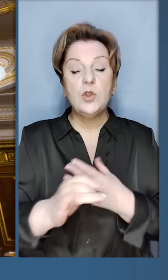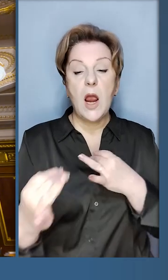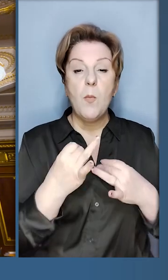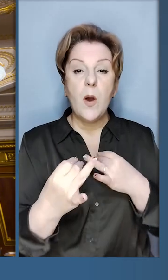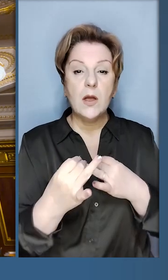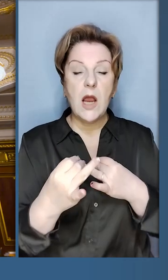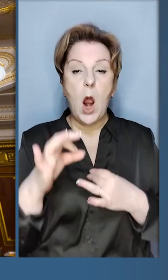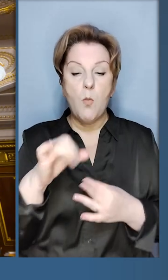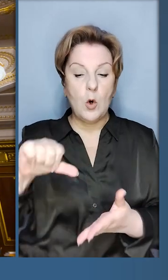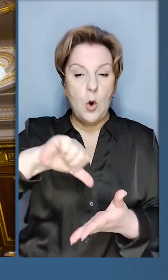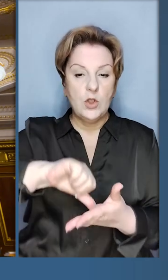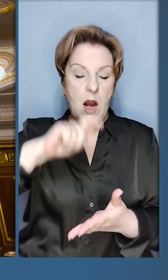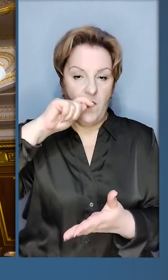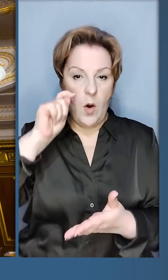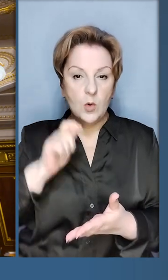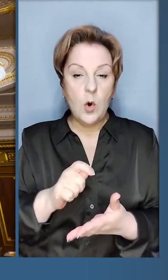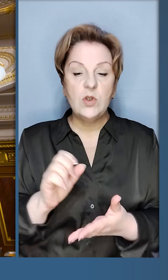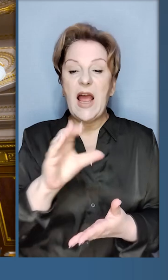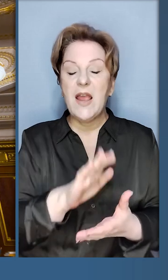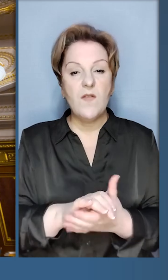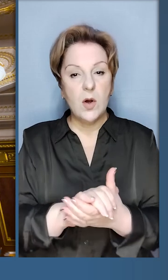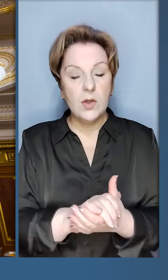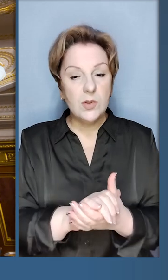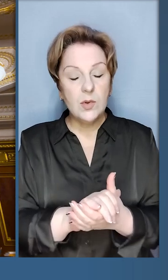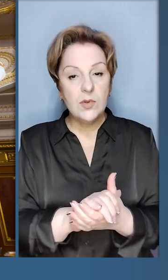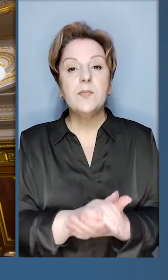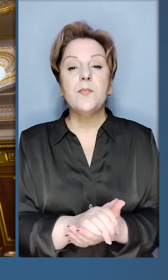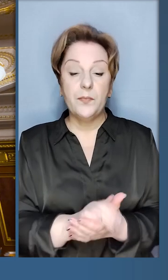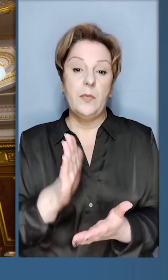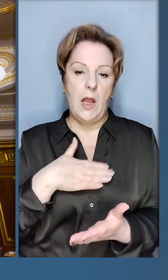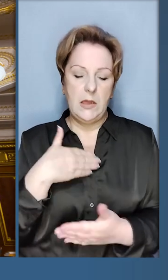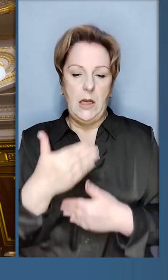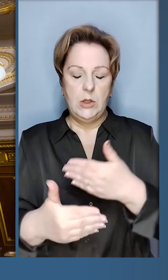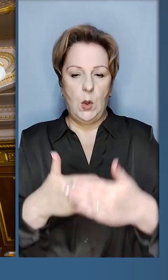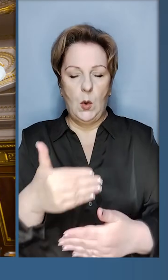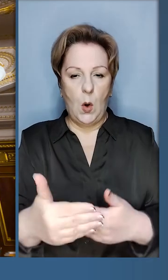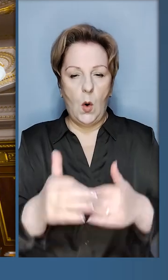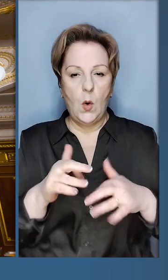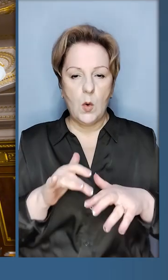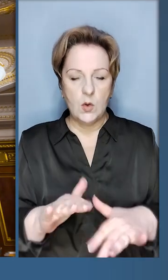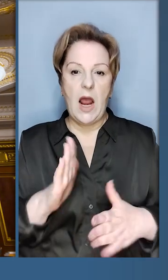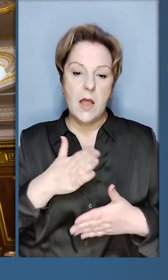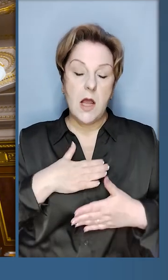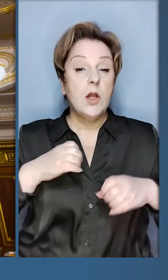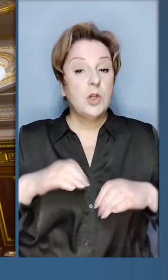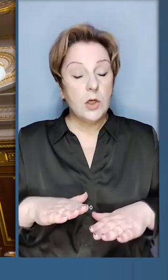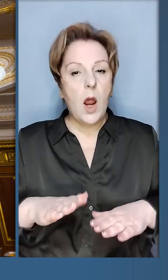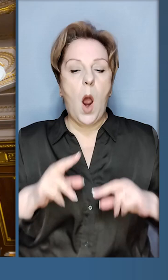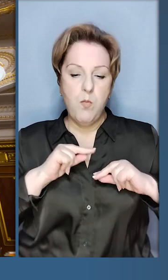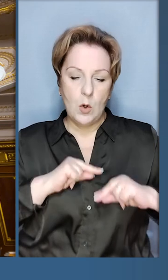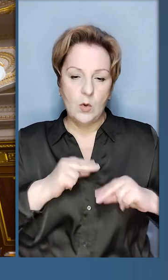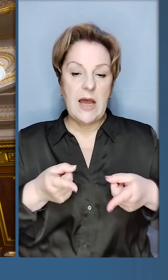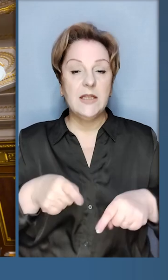переговорів про членство України в Євросоюзі. Наші кроки та наші рішення.